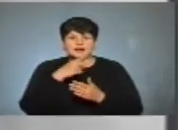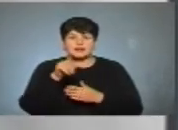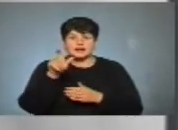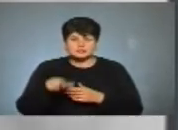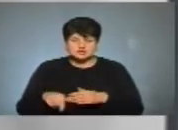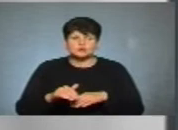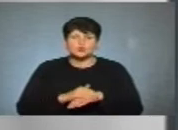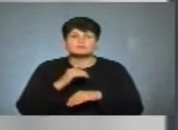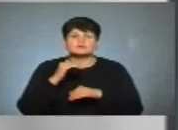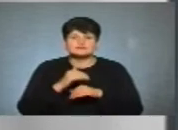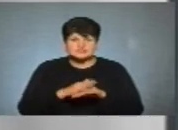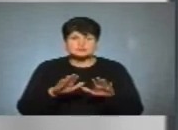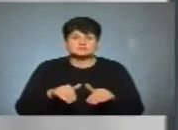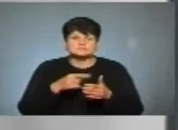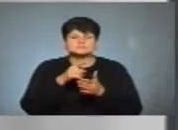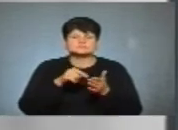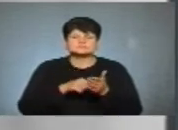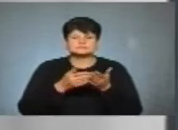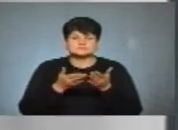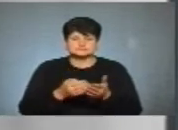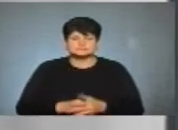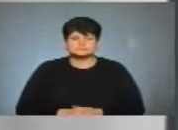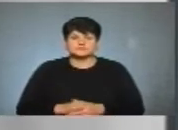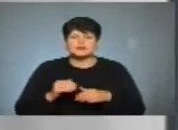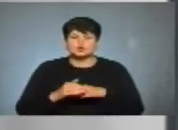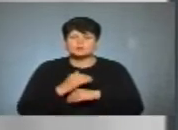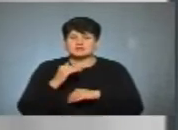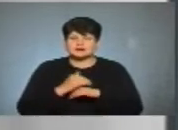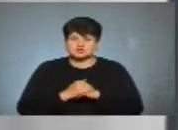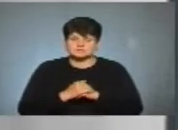Тож, доброго вечора, ставте своє питання. Доброго вечора.